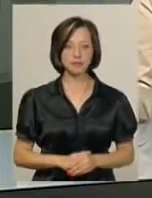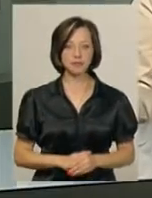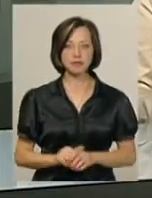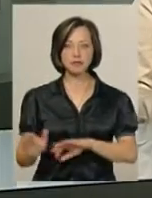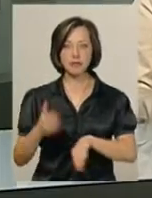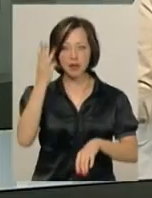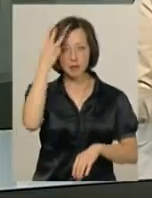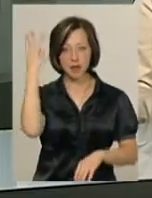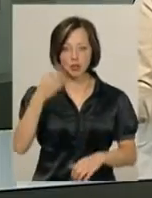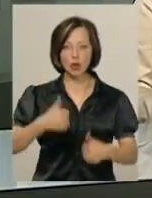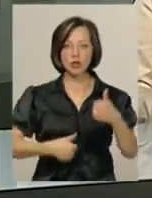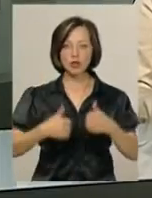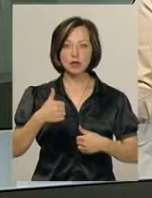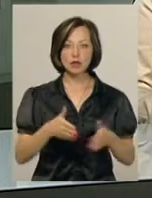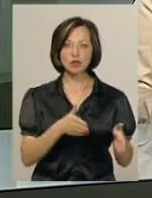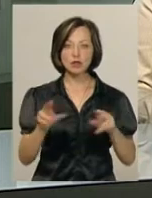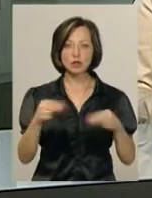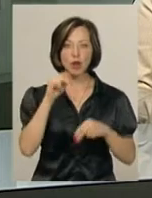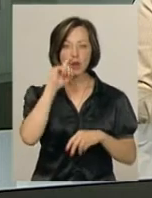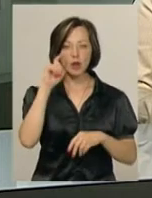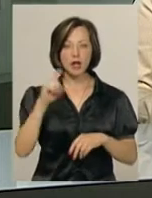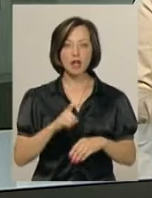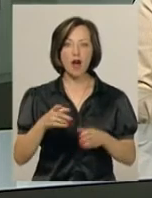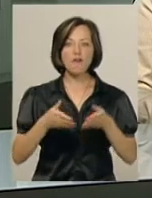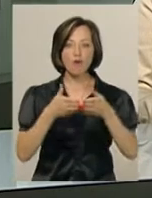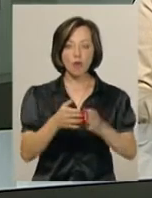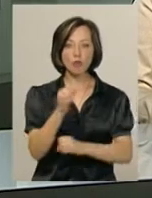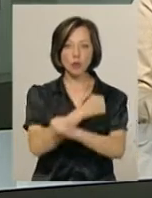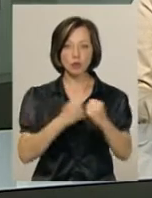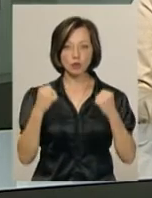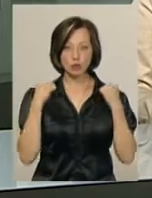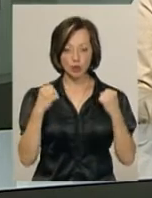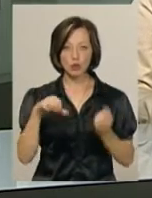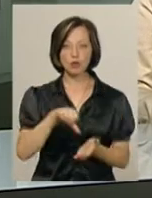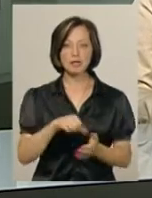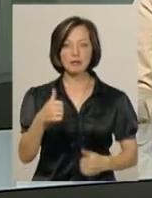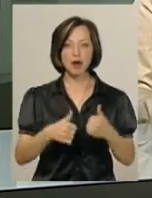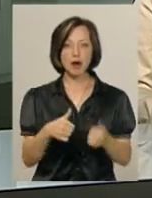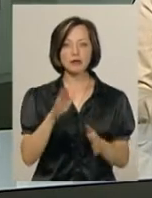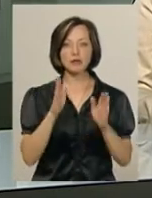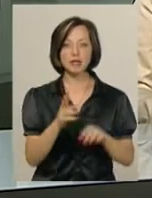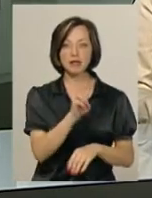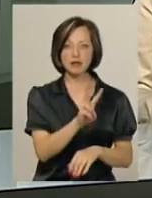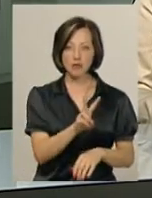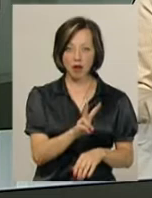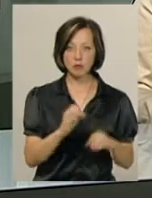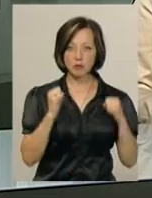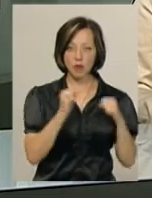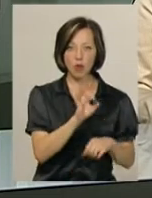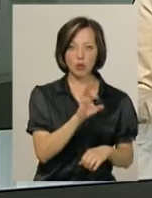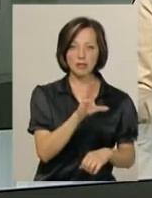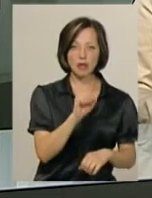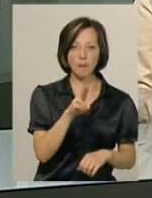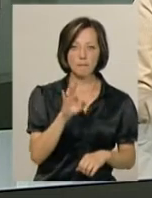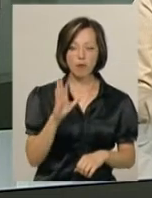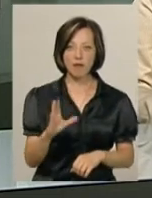Хмельницькі гонщики готуються до чемпіонату України з водно-моторного спорту. Участь у змаганнях візьмуть два спортсмени – Олександр Остапов і